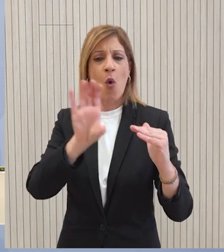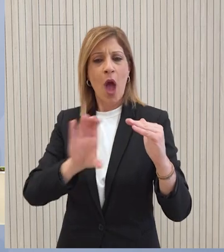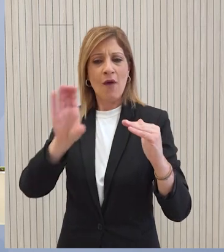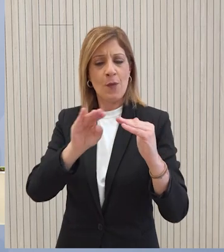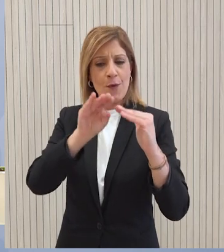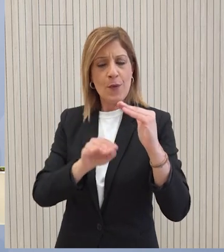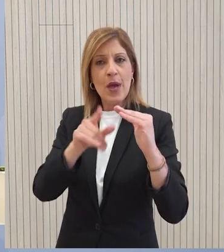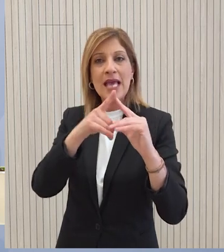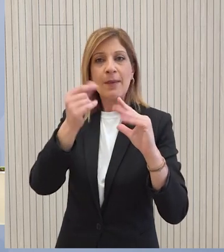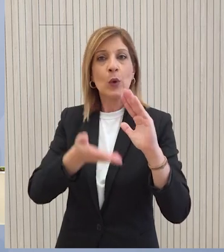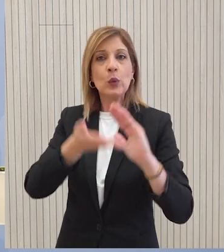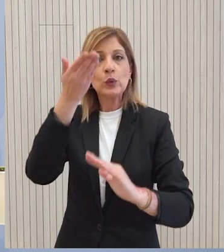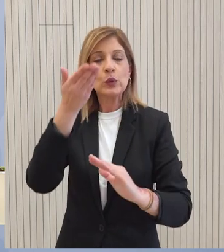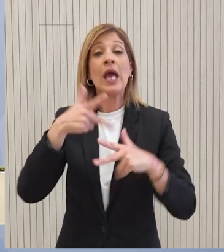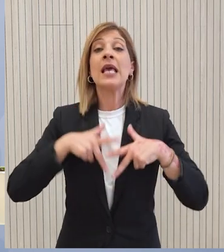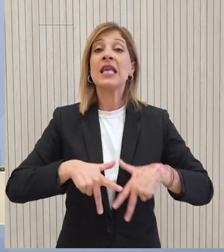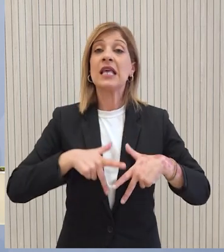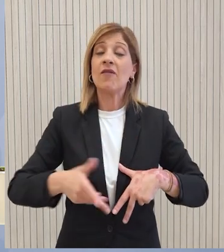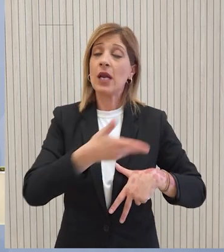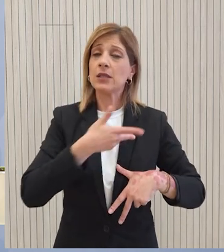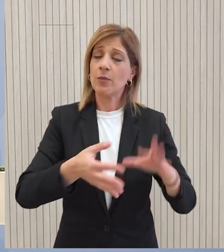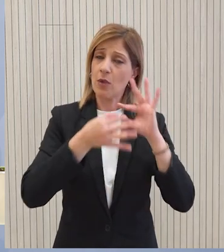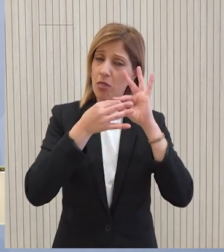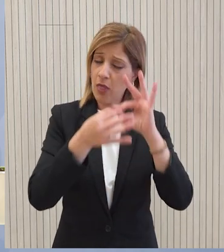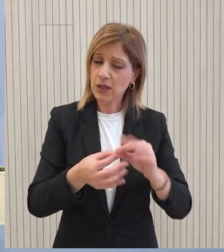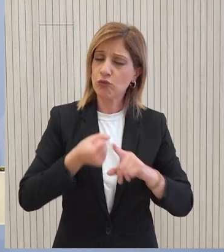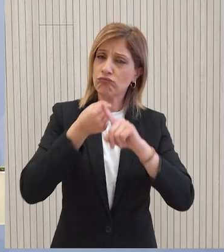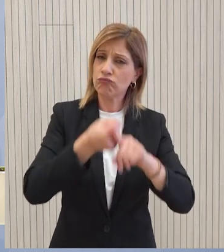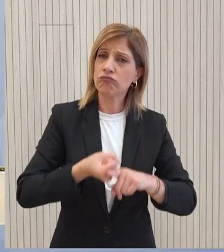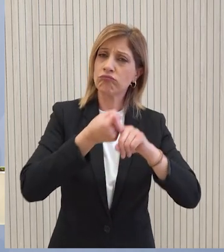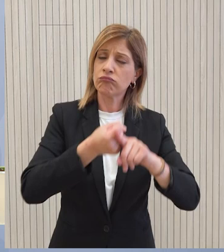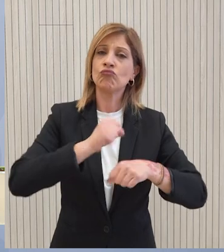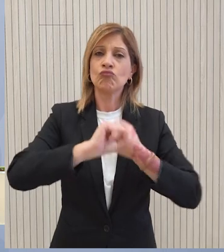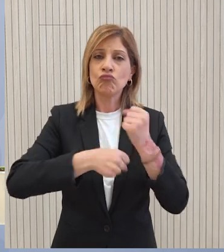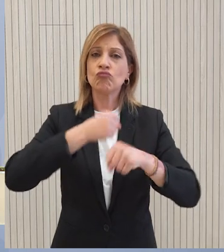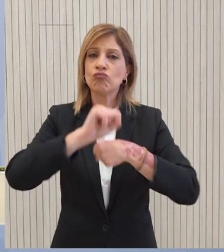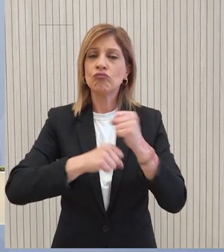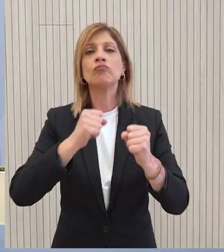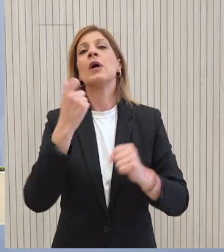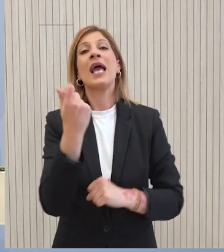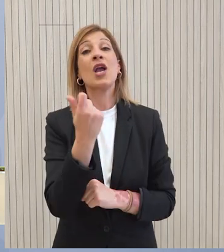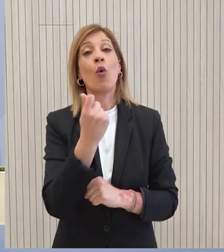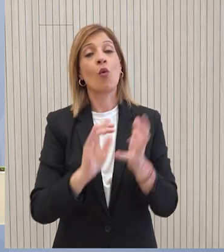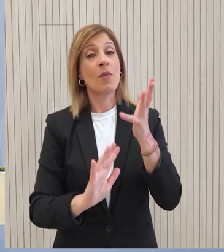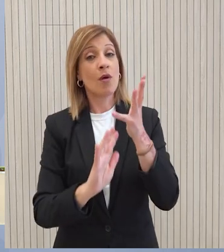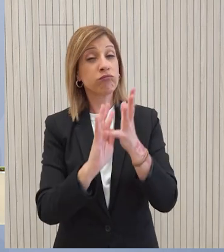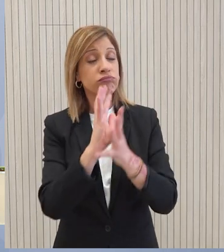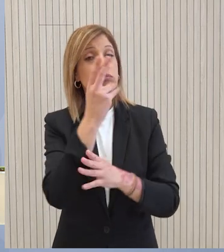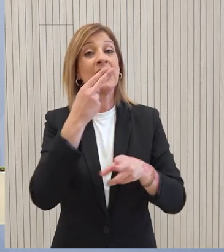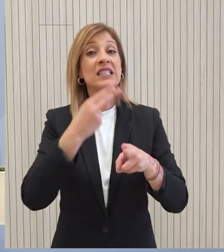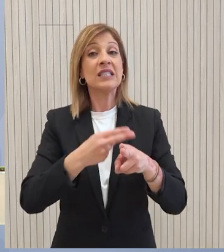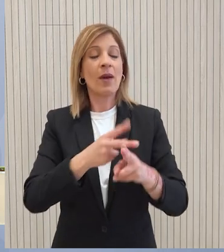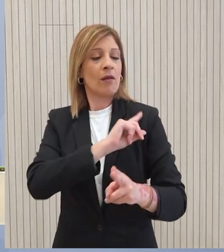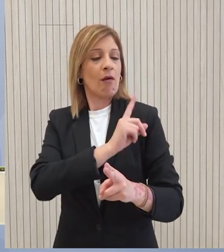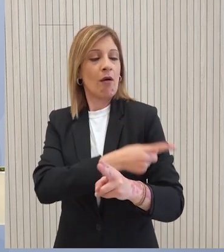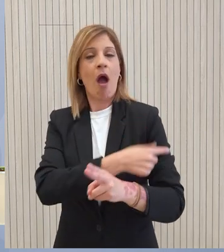Ένωσης. Ως κυβέρνηση, θα συνεχίσουμε να ελοπιούμε πολιτικές που θέτουν την οικονομία σε τροχιά ανάπτυξης, διασφαλίζοντας ισχυρή